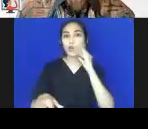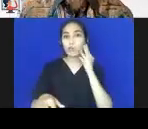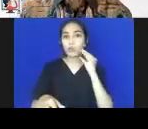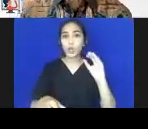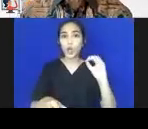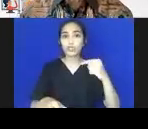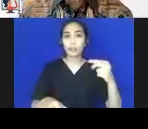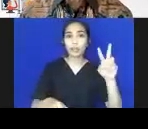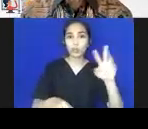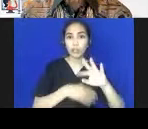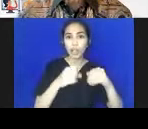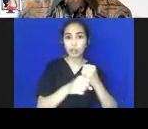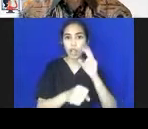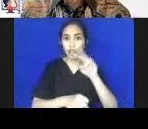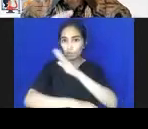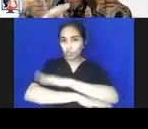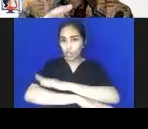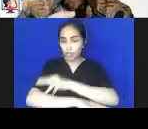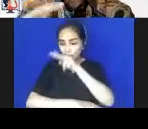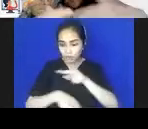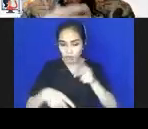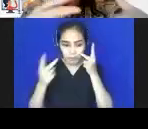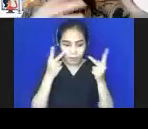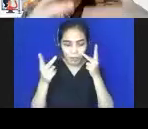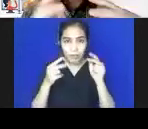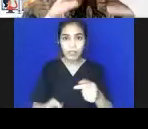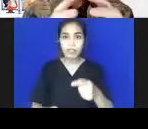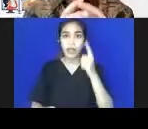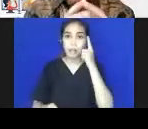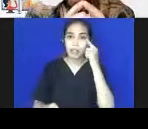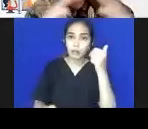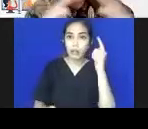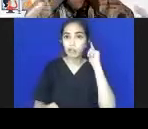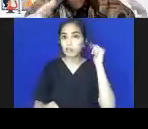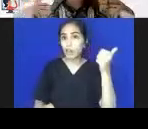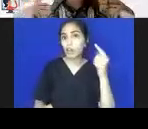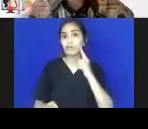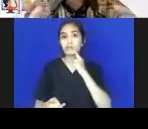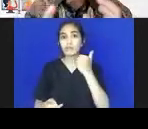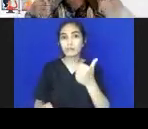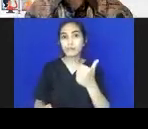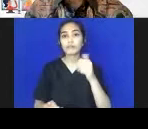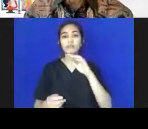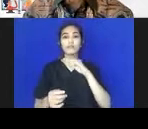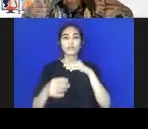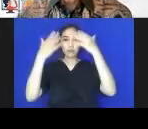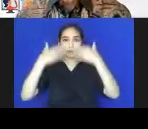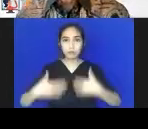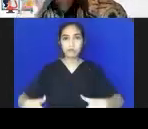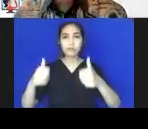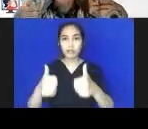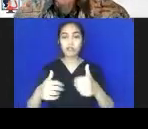2 tahun itu mereka harus kita jaga agar kemampuan sensorisnya itu kita bina, kita rangsang, kita rajin terus